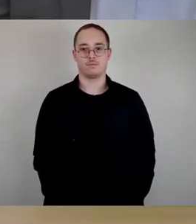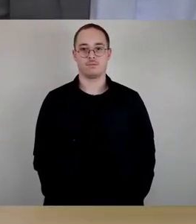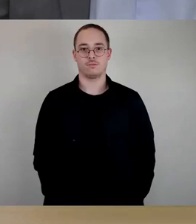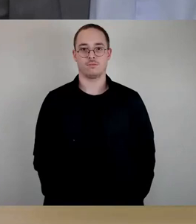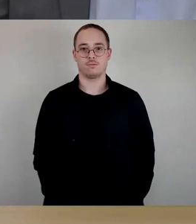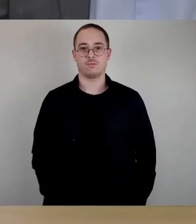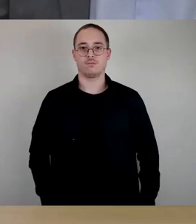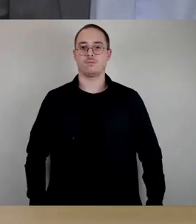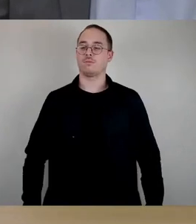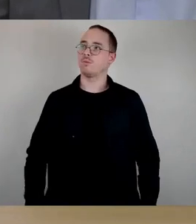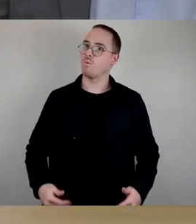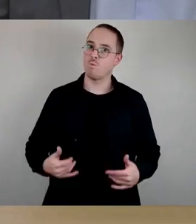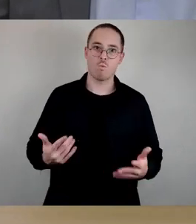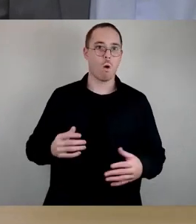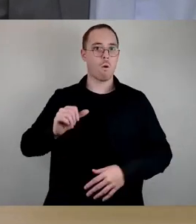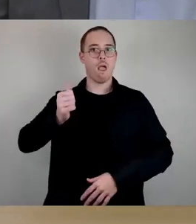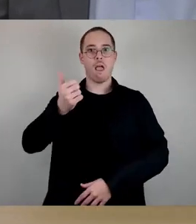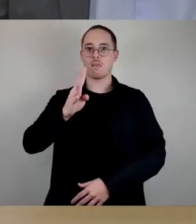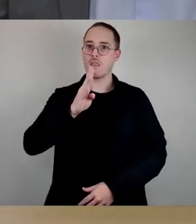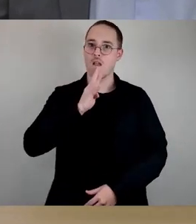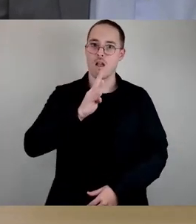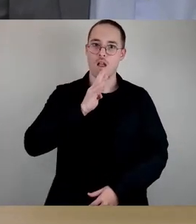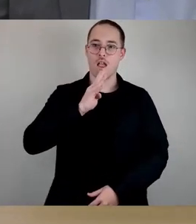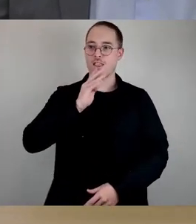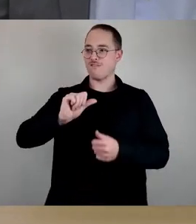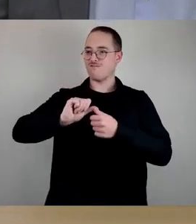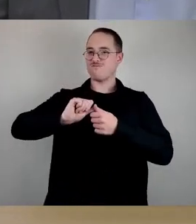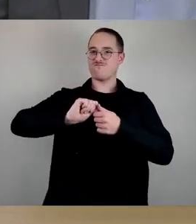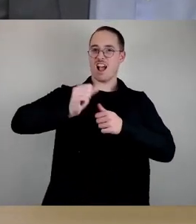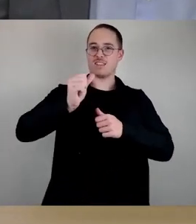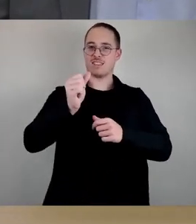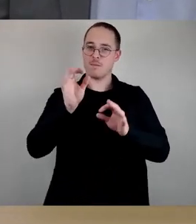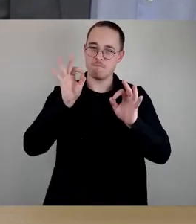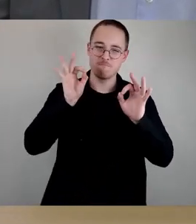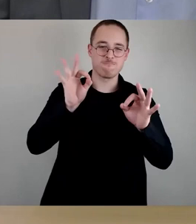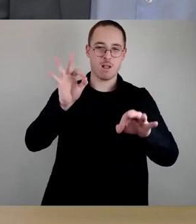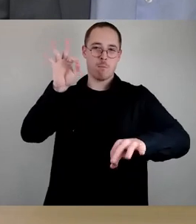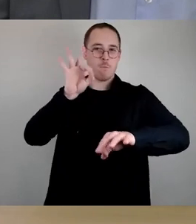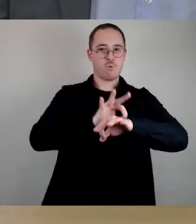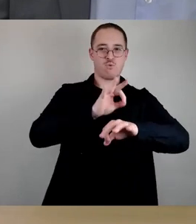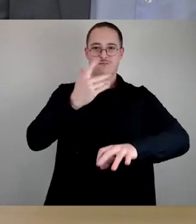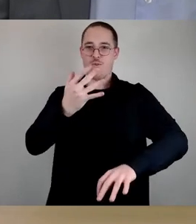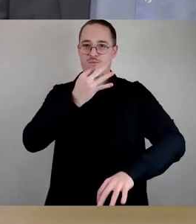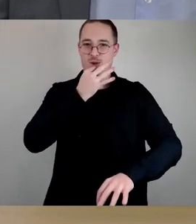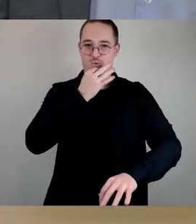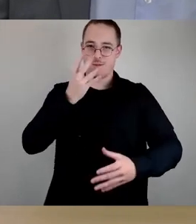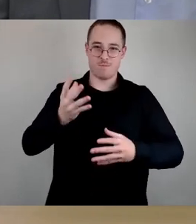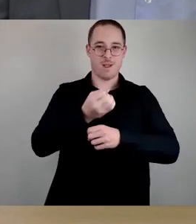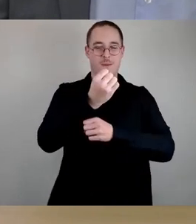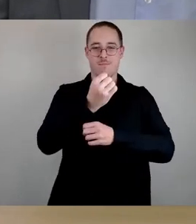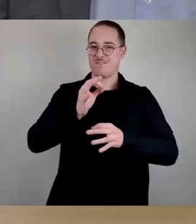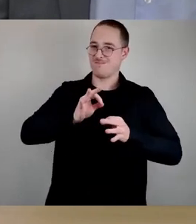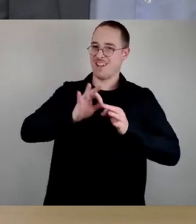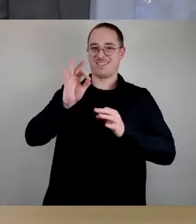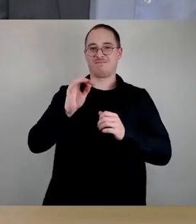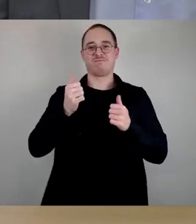Sensationell bei der ersten Rede, fast auf die Sekunde eine Punktlandung. Herr Beinert, vielen Dank. So,